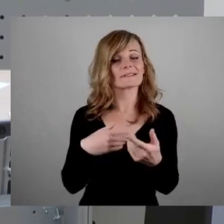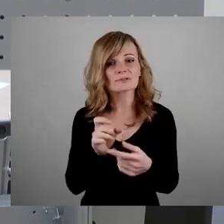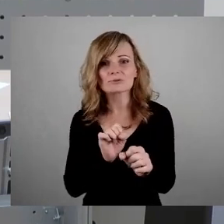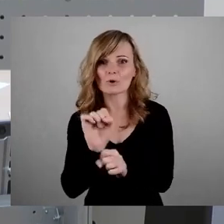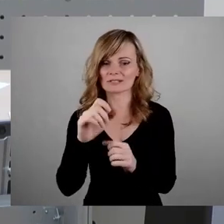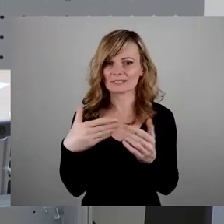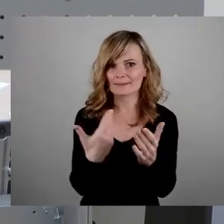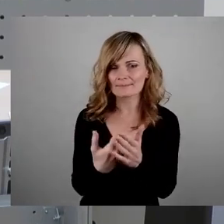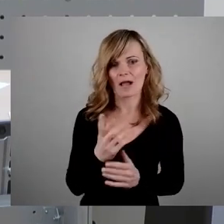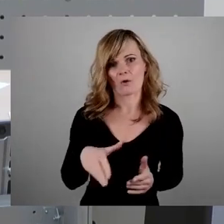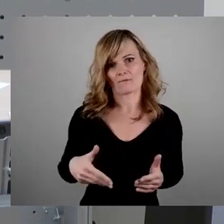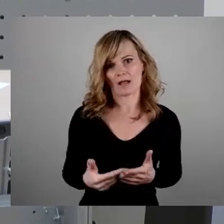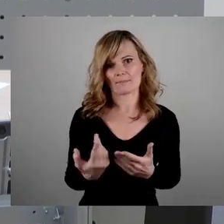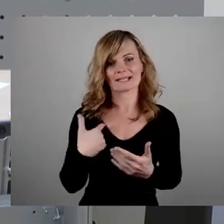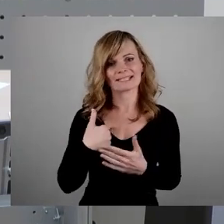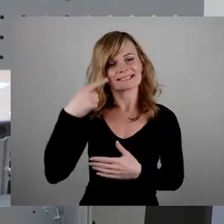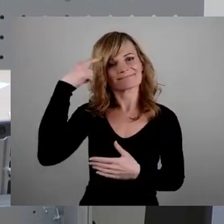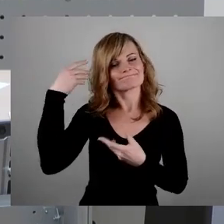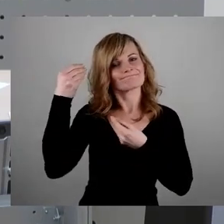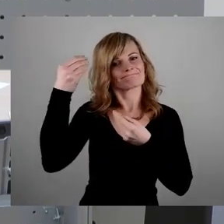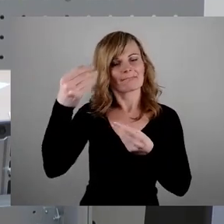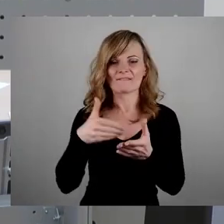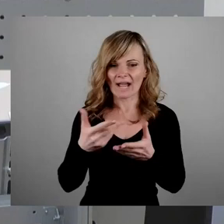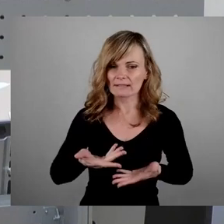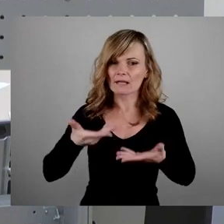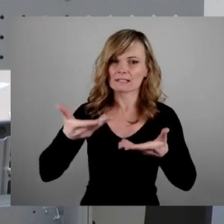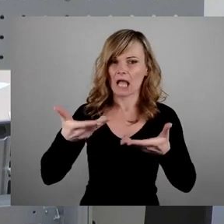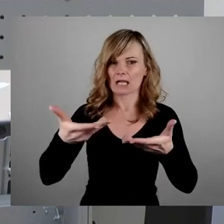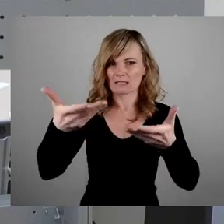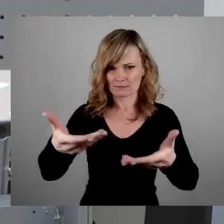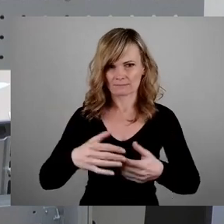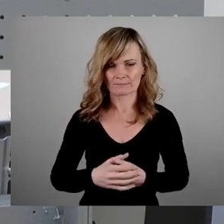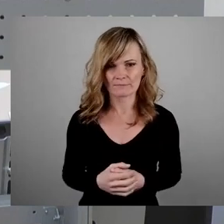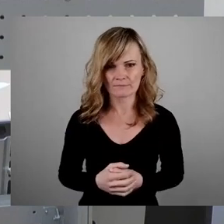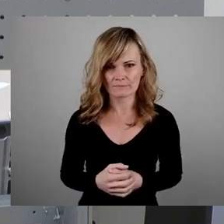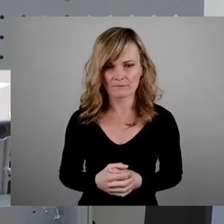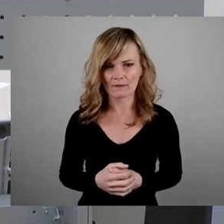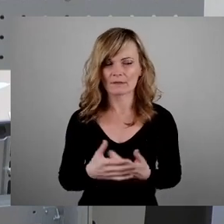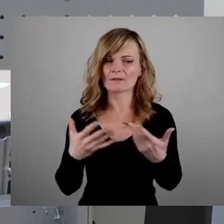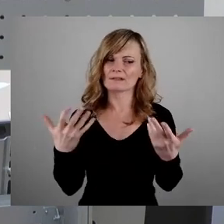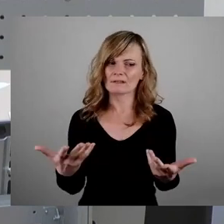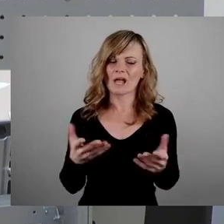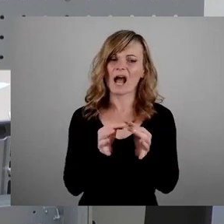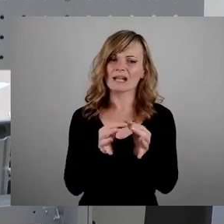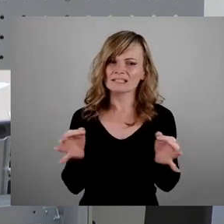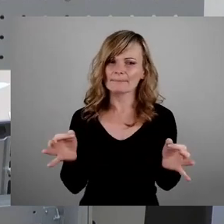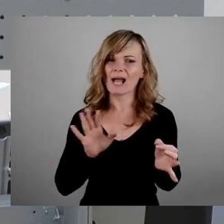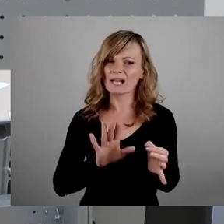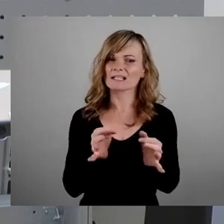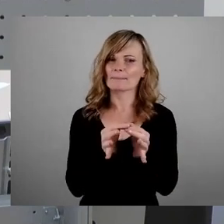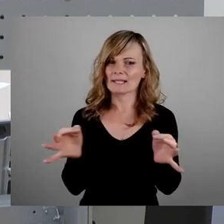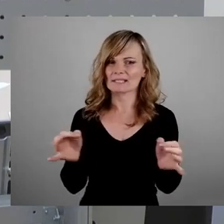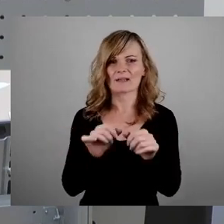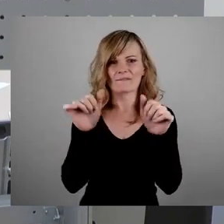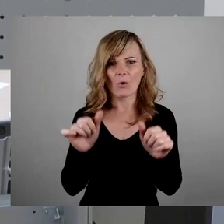der Bombenangriffe weiterzutragen. Kann man sich eine angemessene Form des Erinnerns, des